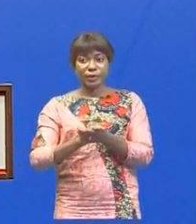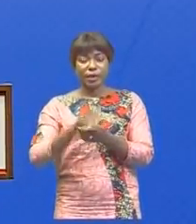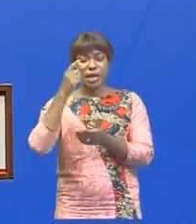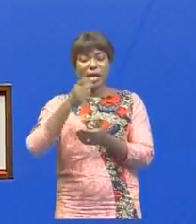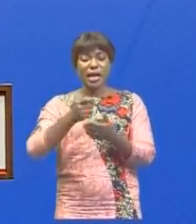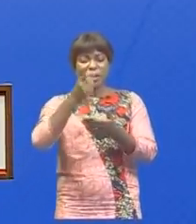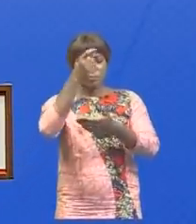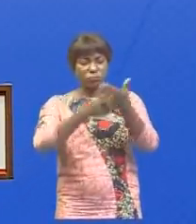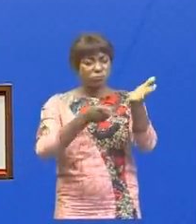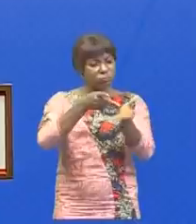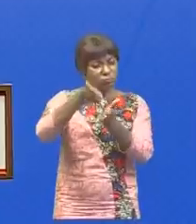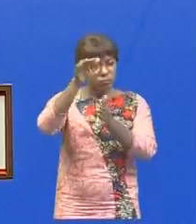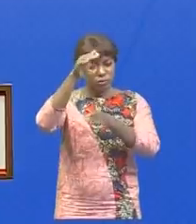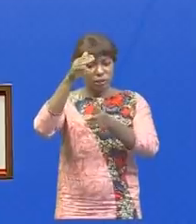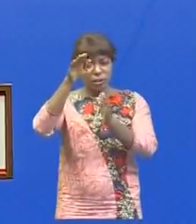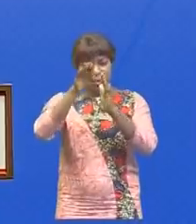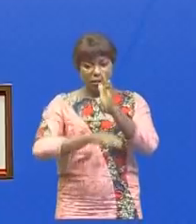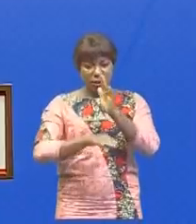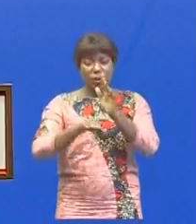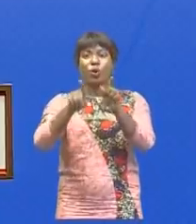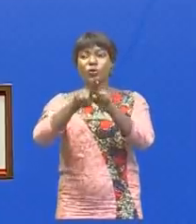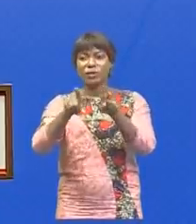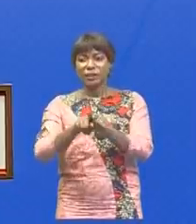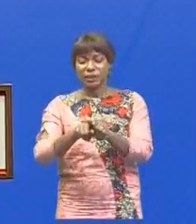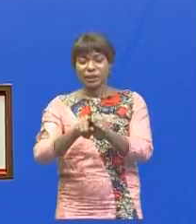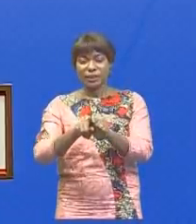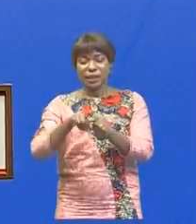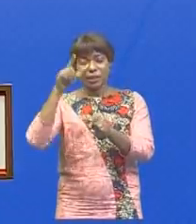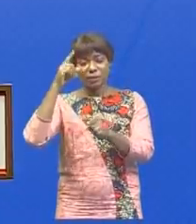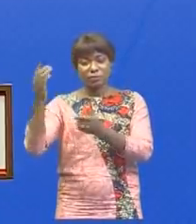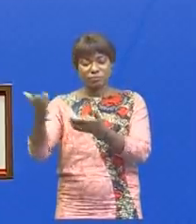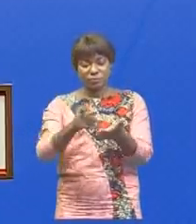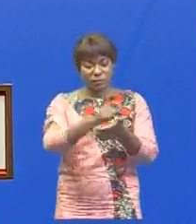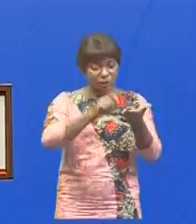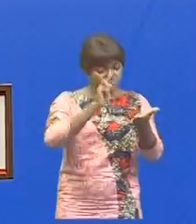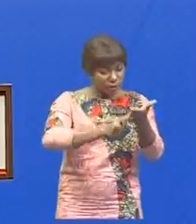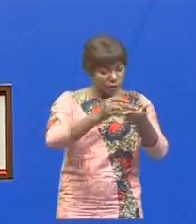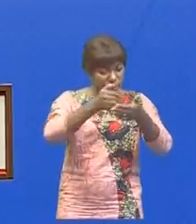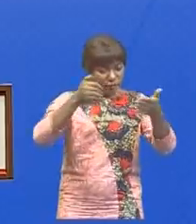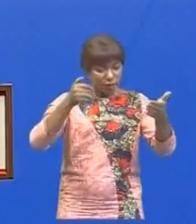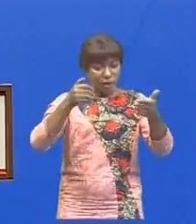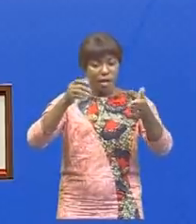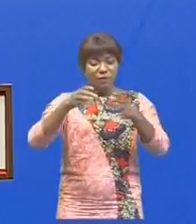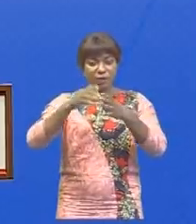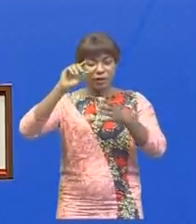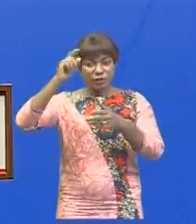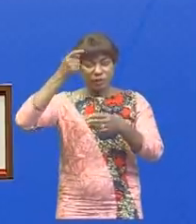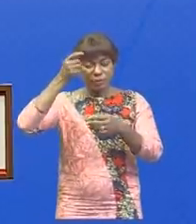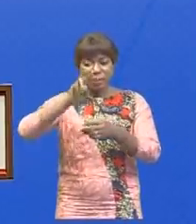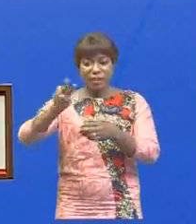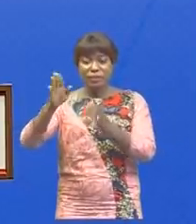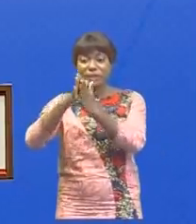barème salarial, du rédicat des salaires consécutifs au protocole d'accord signé avec le gouvernement en